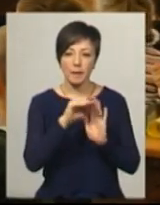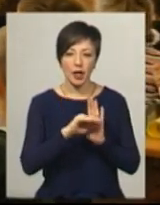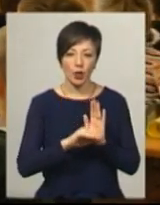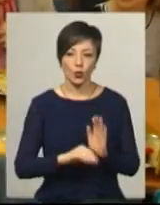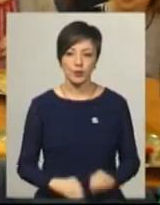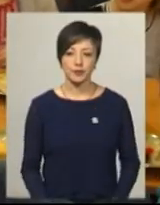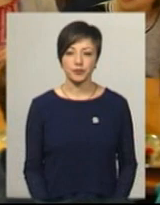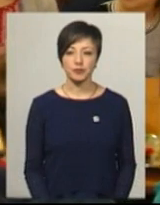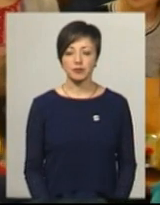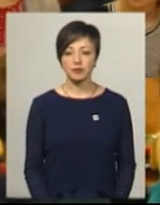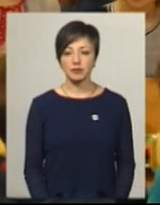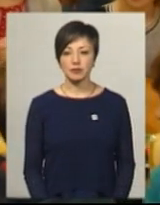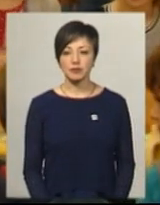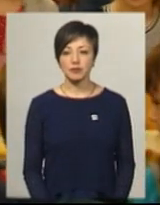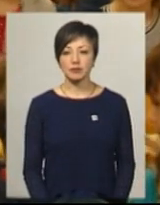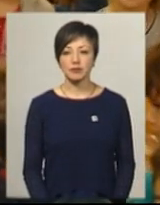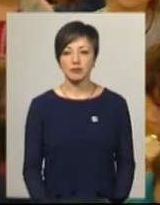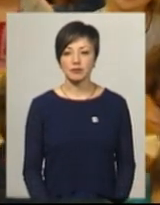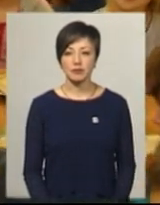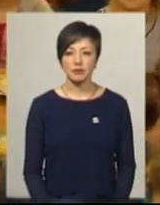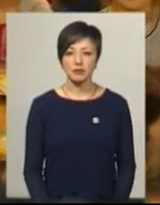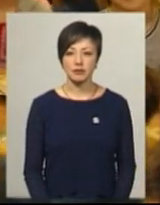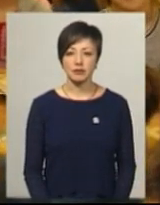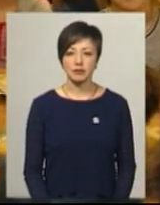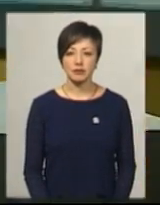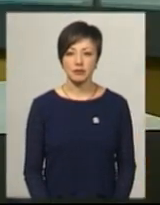Анастасія Збродова, Юрій Чорний, новини на Суспільному, Хмельницький.